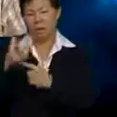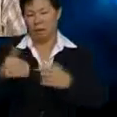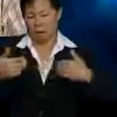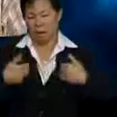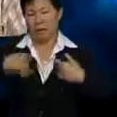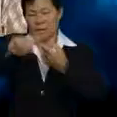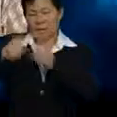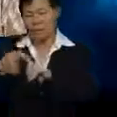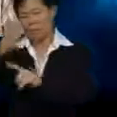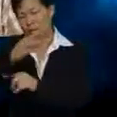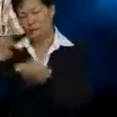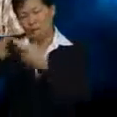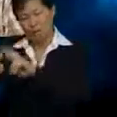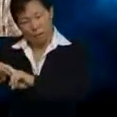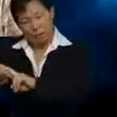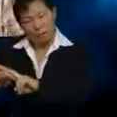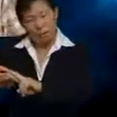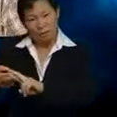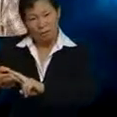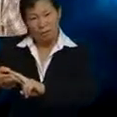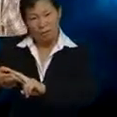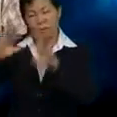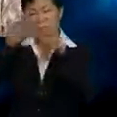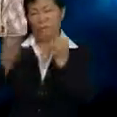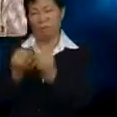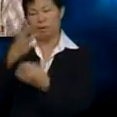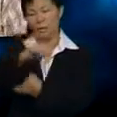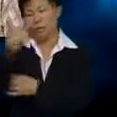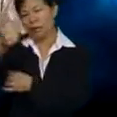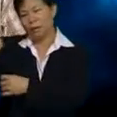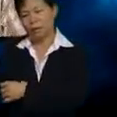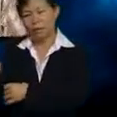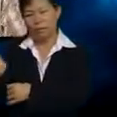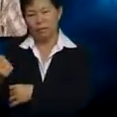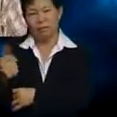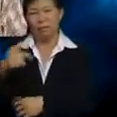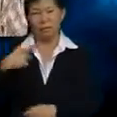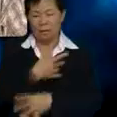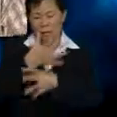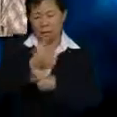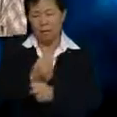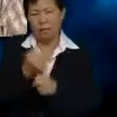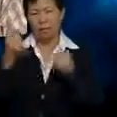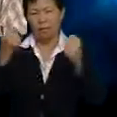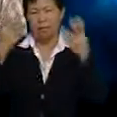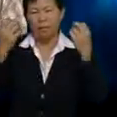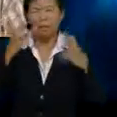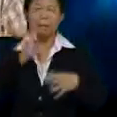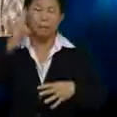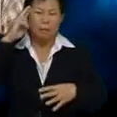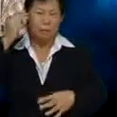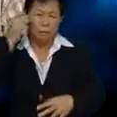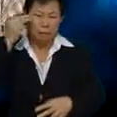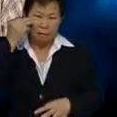Kawan Rakan Keluarga Dan sebagainya Kita dapat Kebanyakan Remaja-remaja Melayu